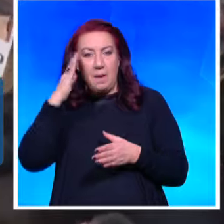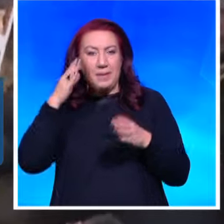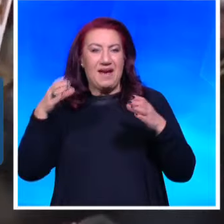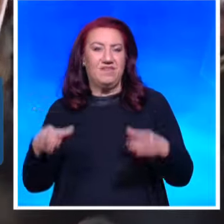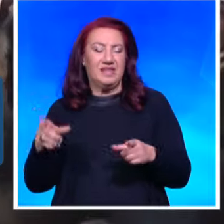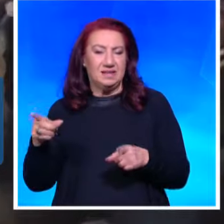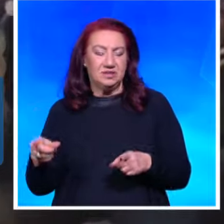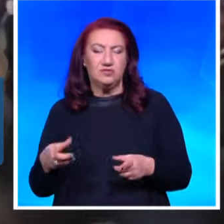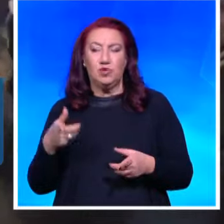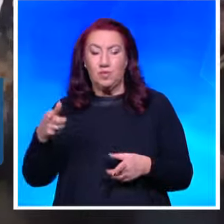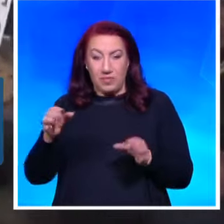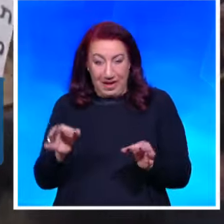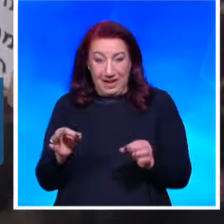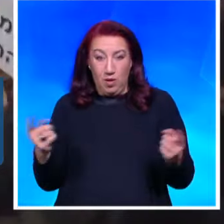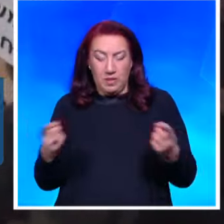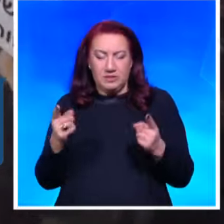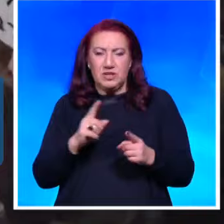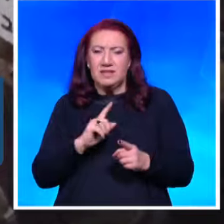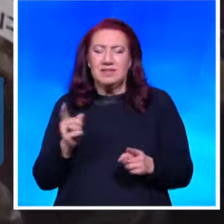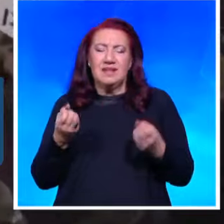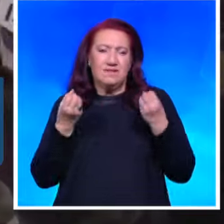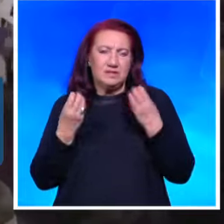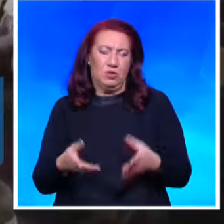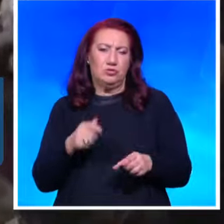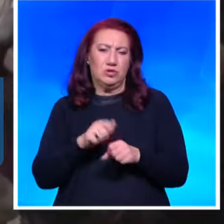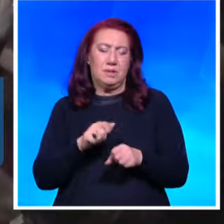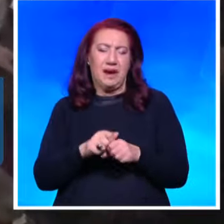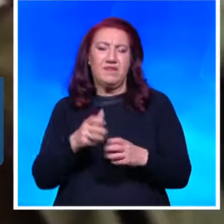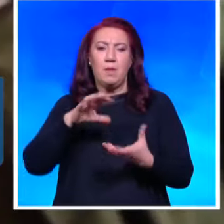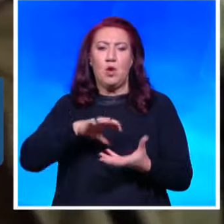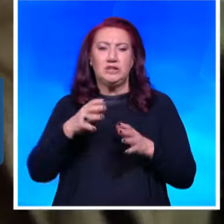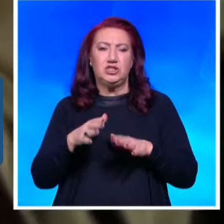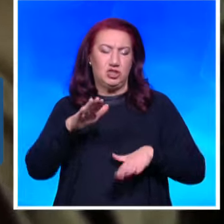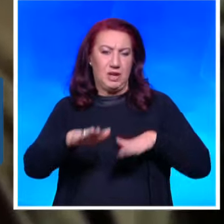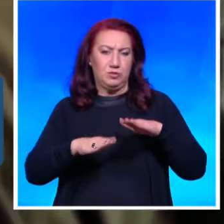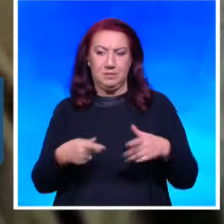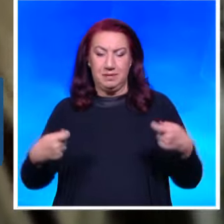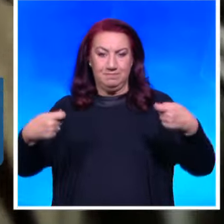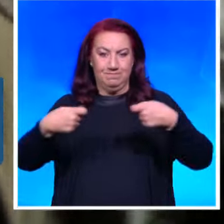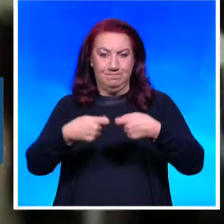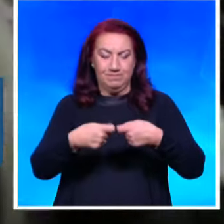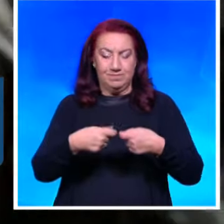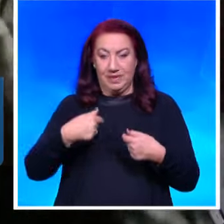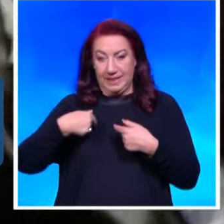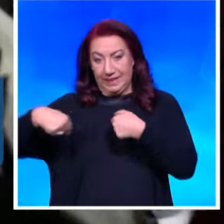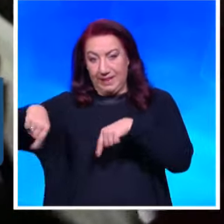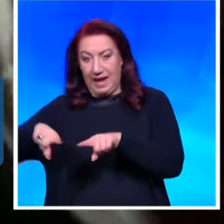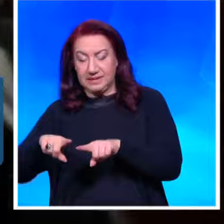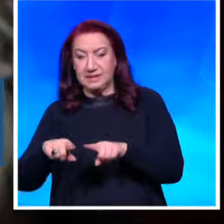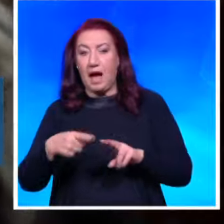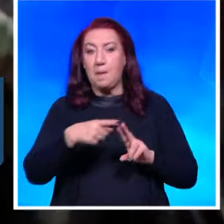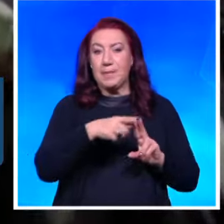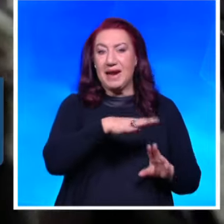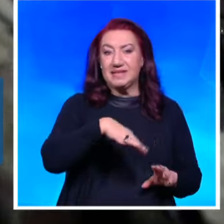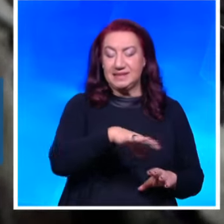дясно крилон не е способно да направи каквито да са политически постъпки между нас и палестинците. И ако искаме да сътворим нещо ново, трябва